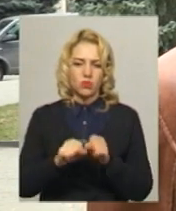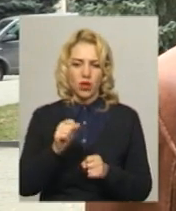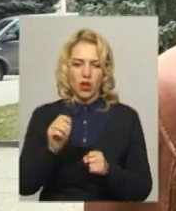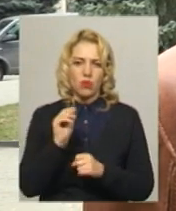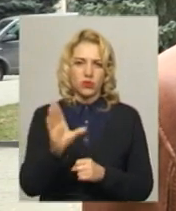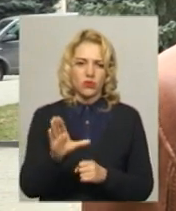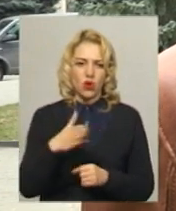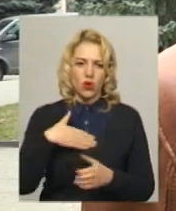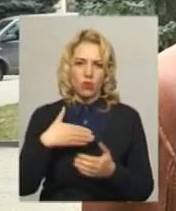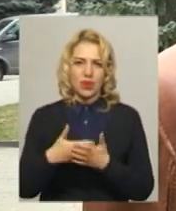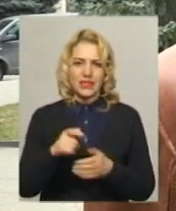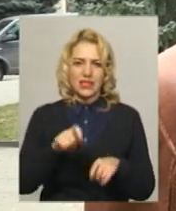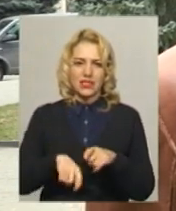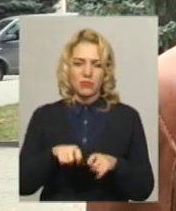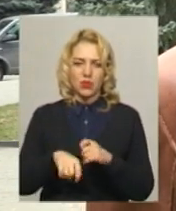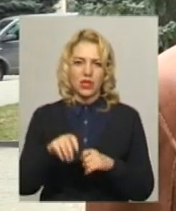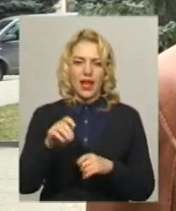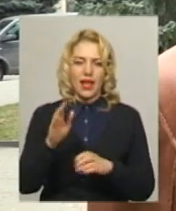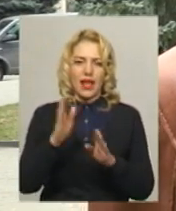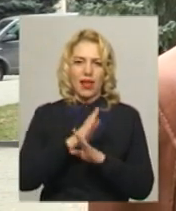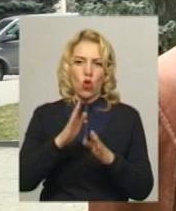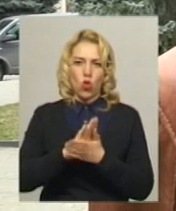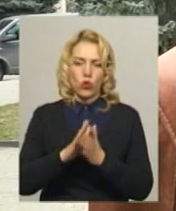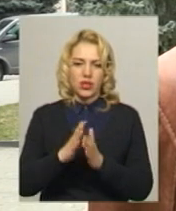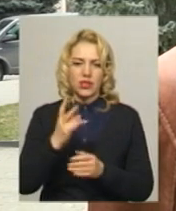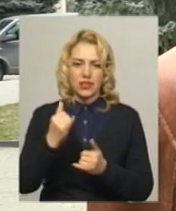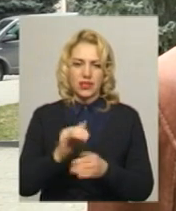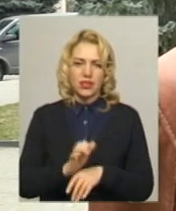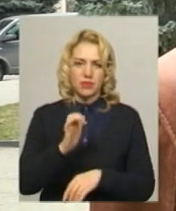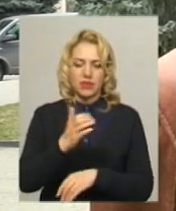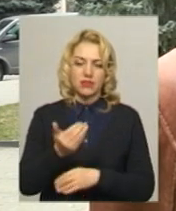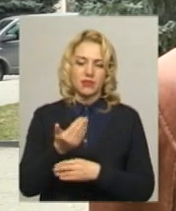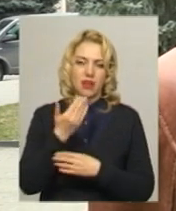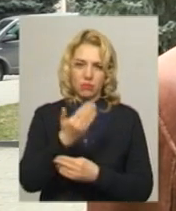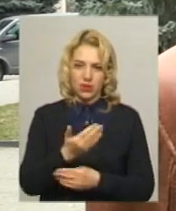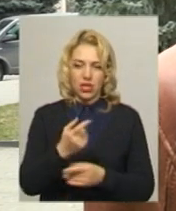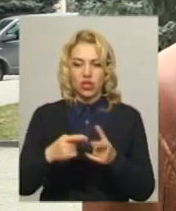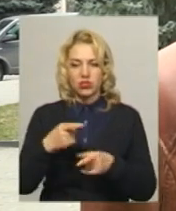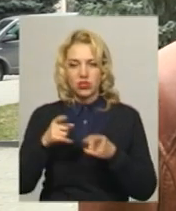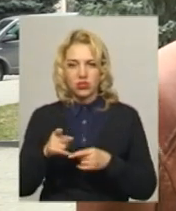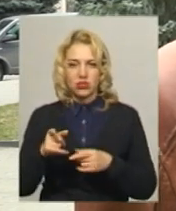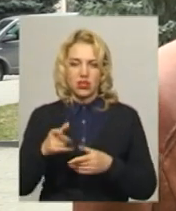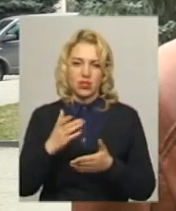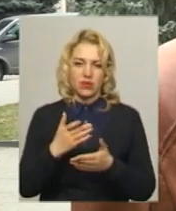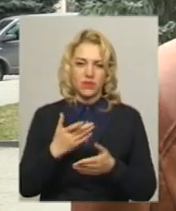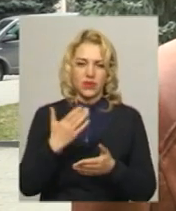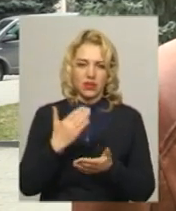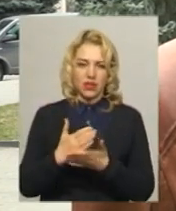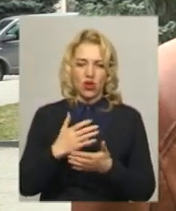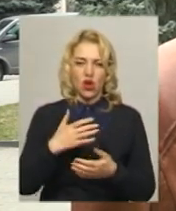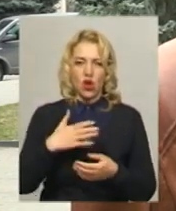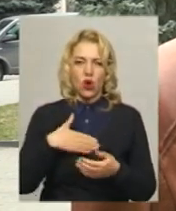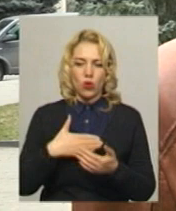посвідчення громадського інспектора екології. Станом сьогодні направлений запит, чи дійсно він є їхнім громадським